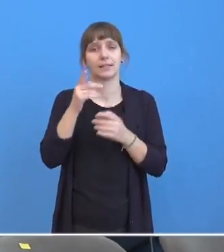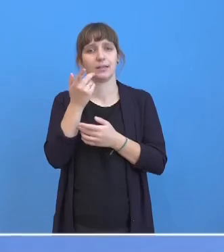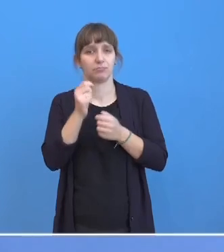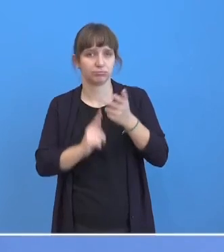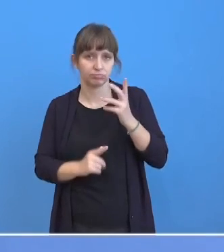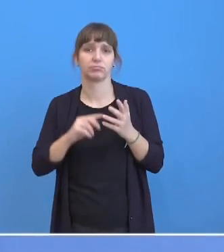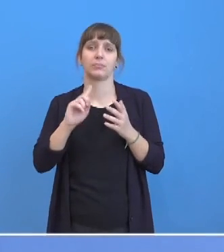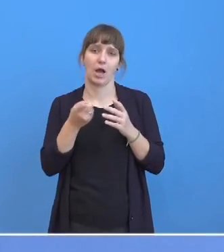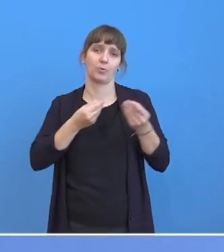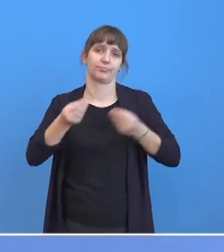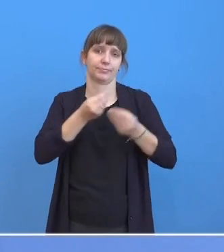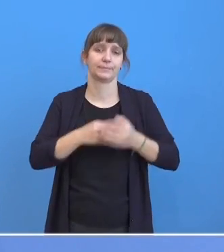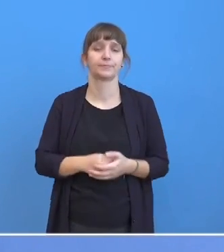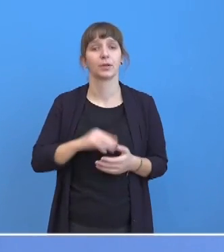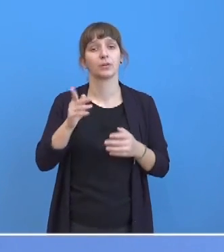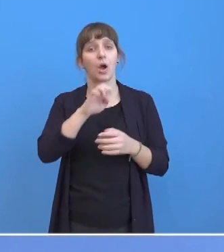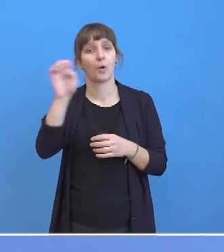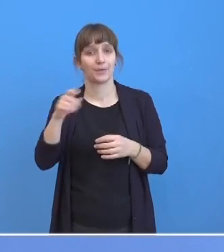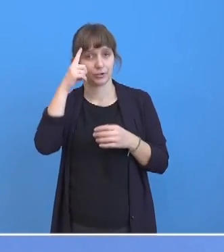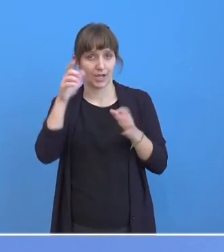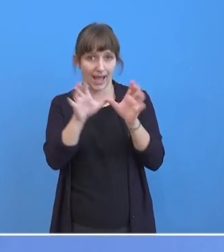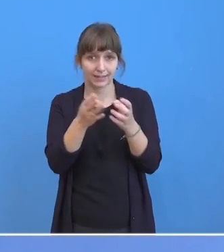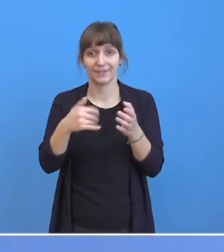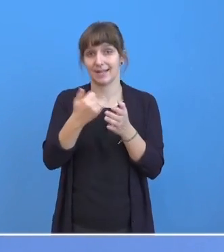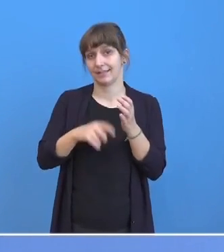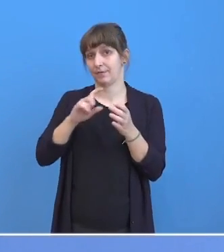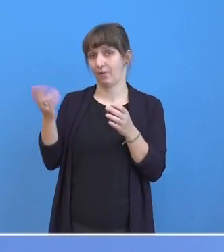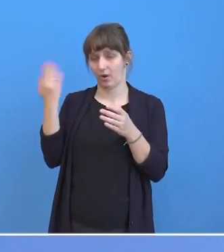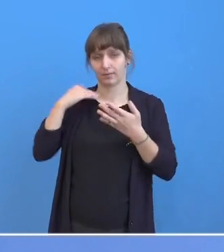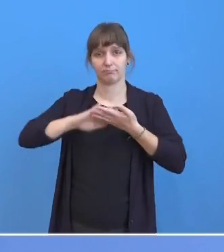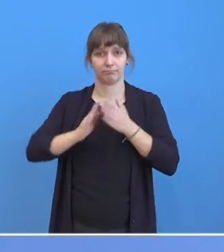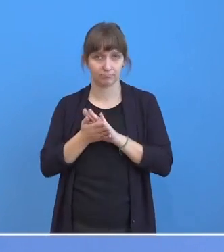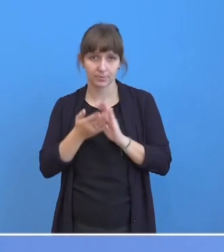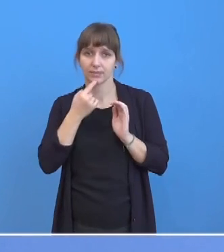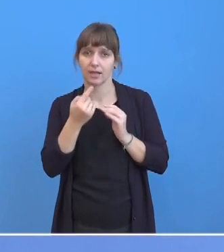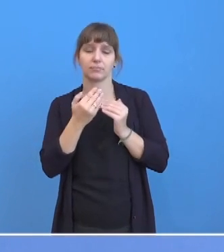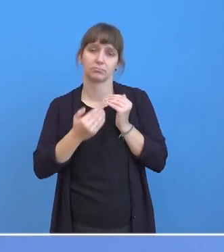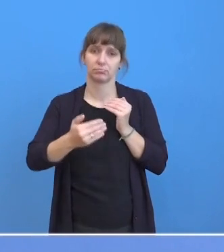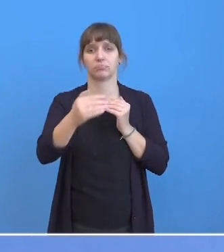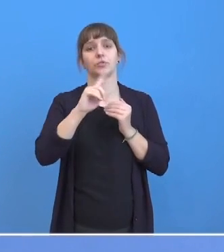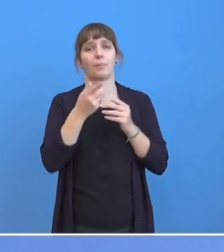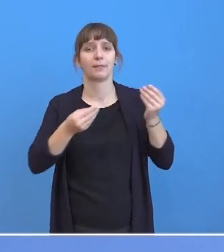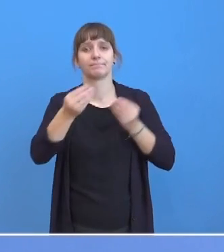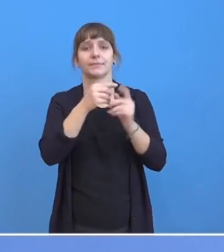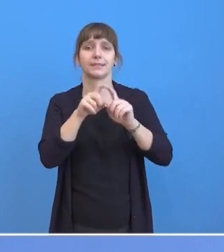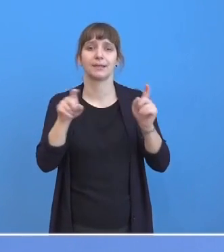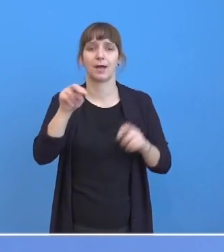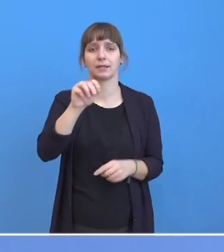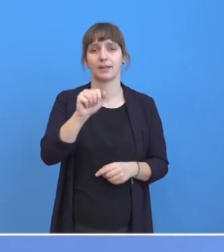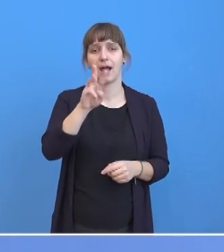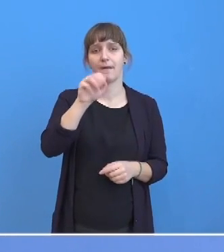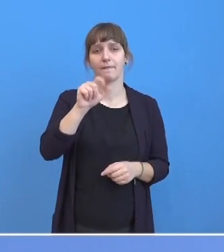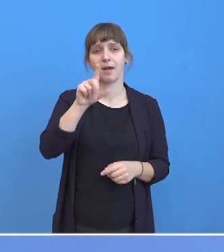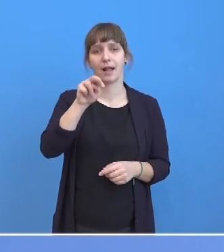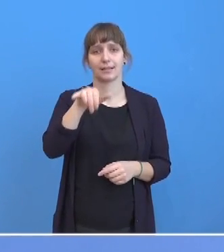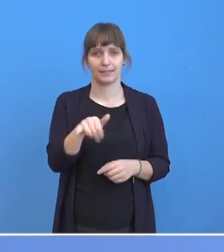hat der Europäische Rat in der letzten Woche vereinbart, erneut nochmal über den Fall Nawalny nach Vorlage